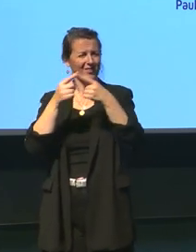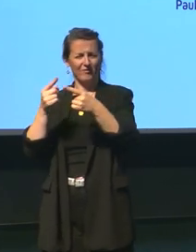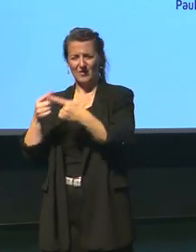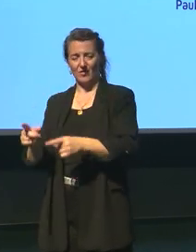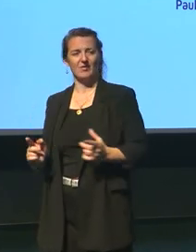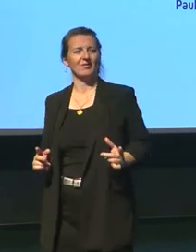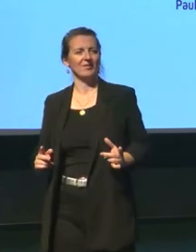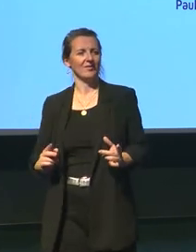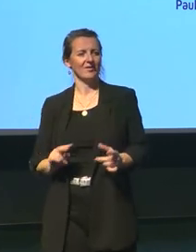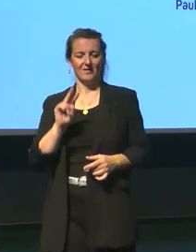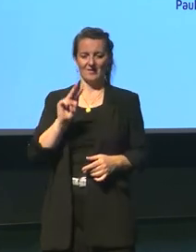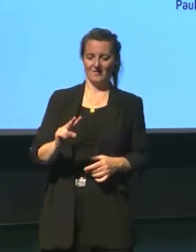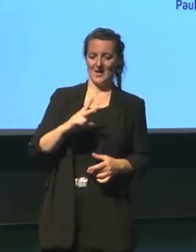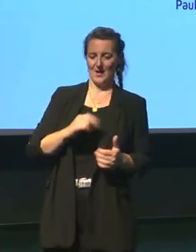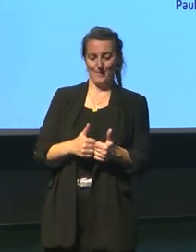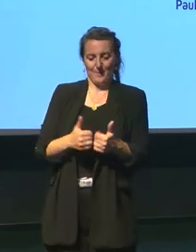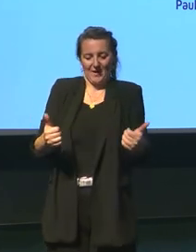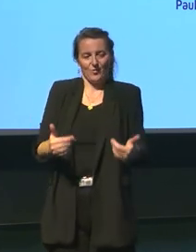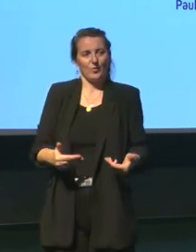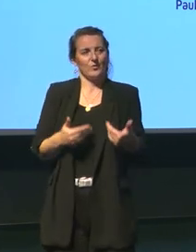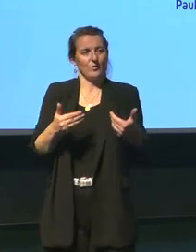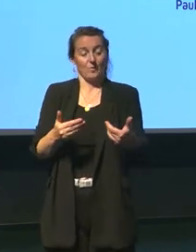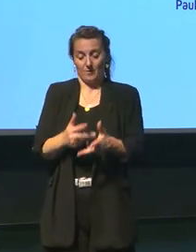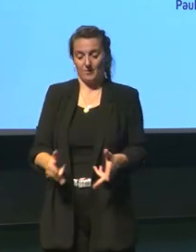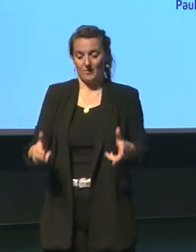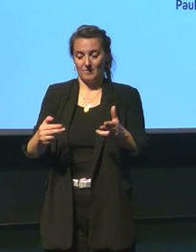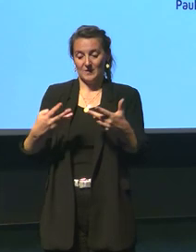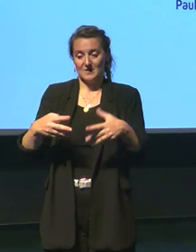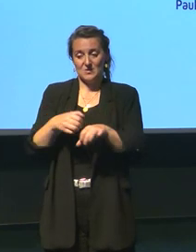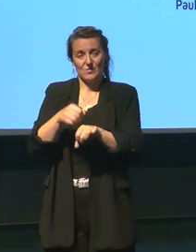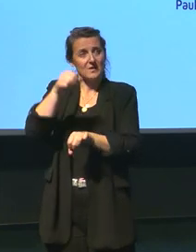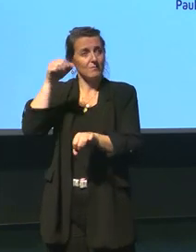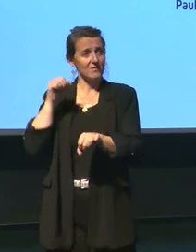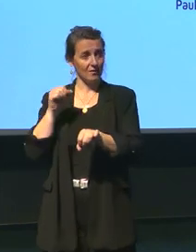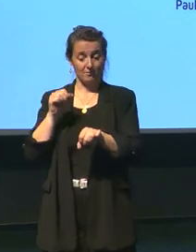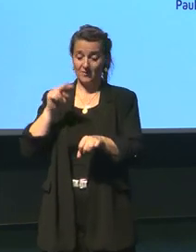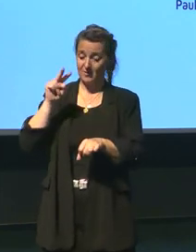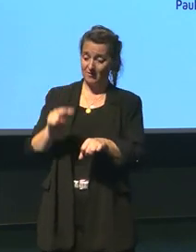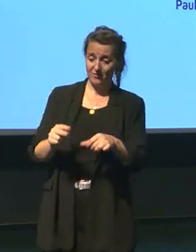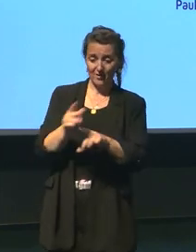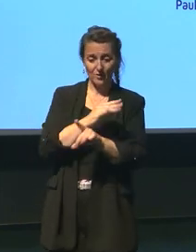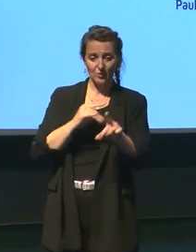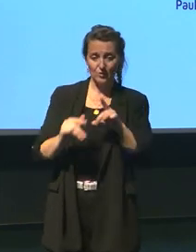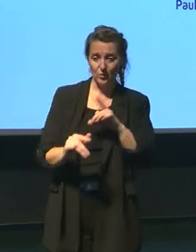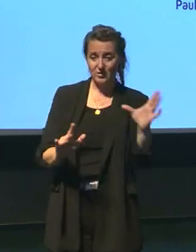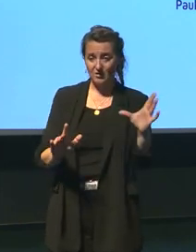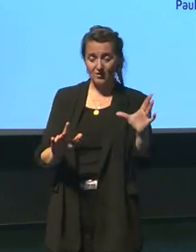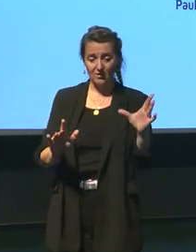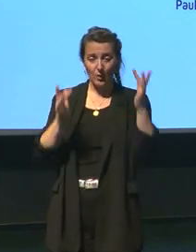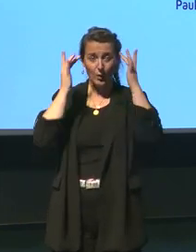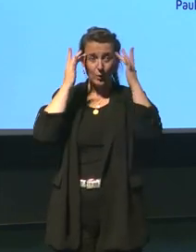dire qu'on a un espèce de paradoxe au 19ème siècle à la fois certainement une société beaucoup plus inculte actuellement